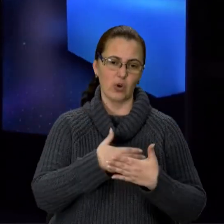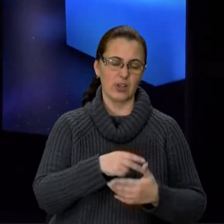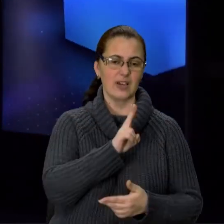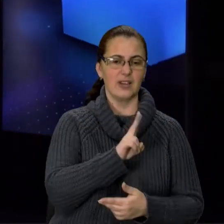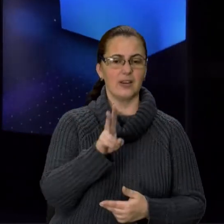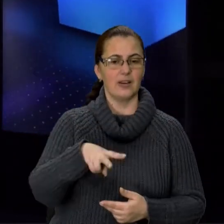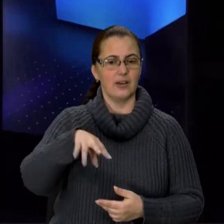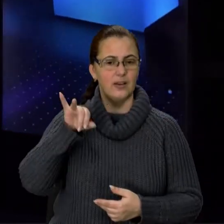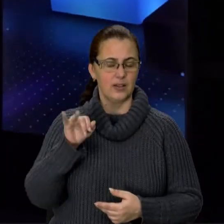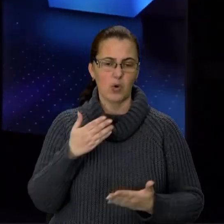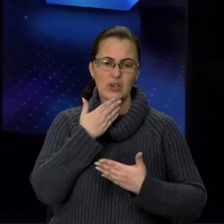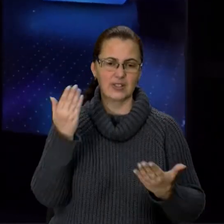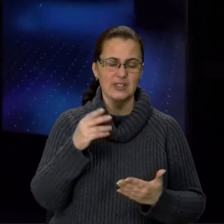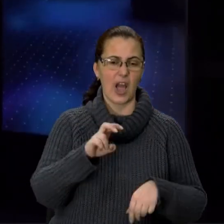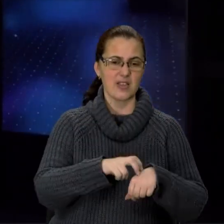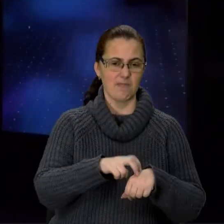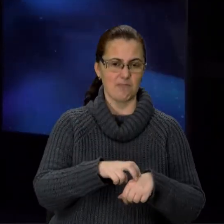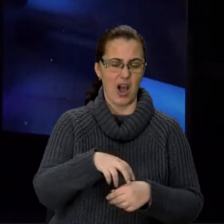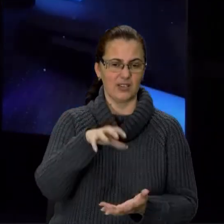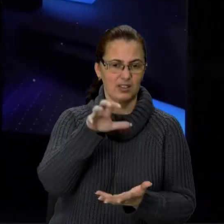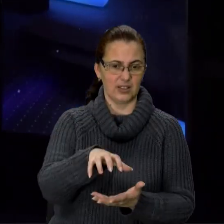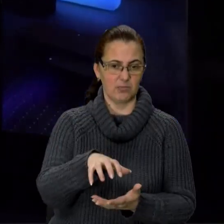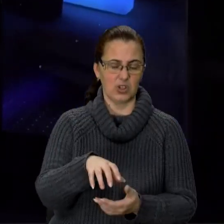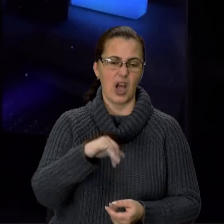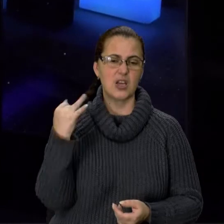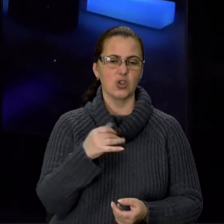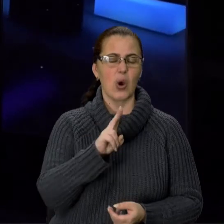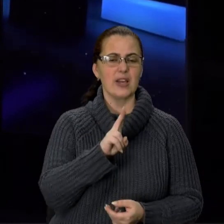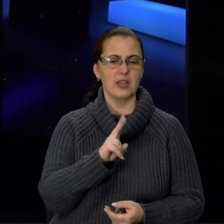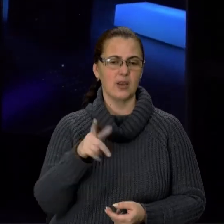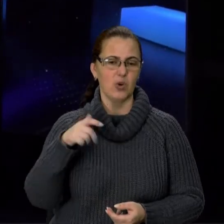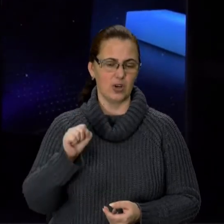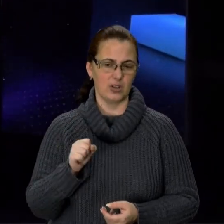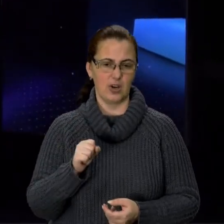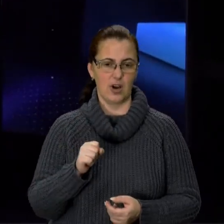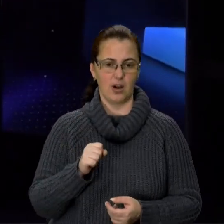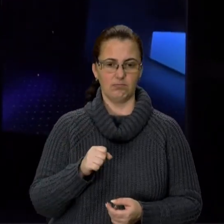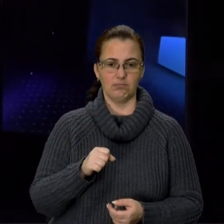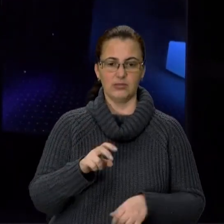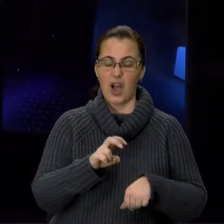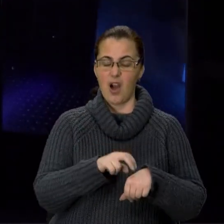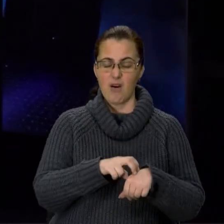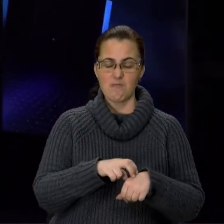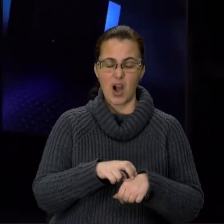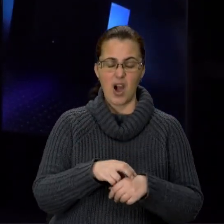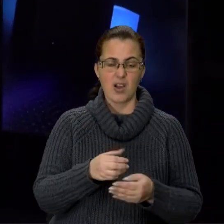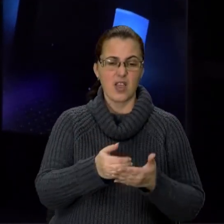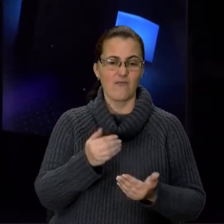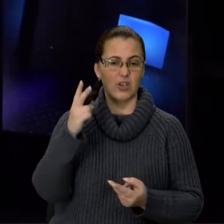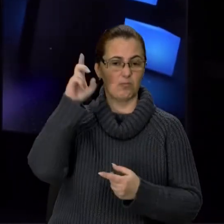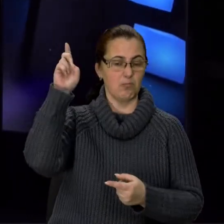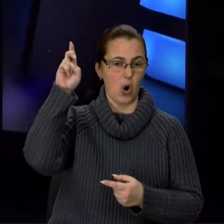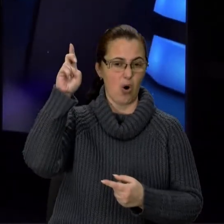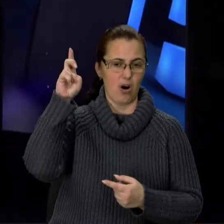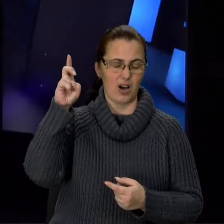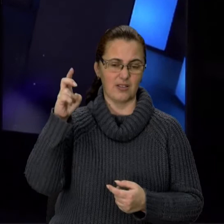«Останній медик терміналу». Це історія кіборга Ігоря Зінича. Медик від Бога, фельдшер із Київщини, який